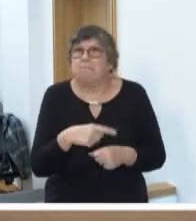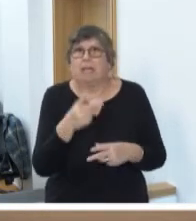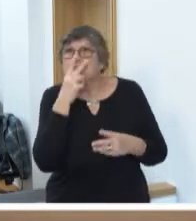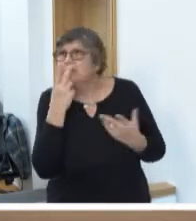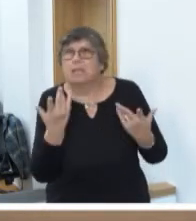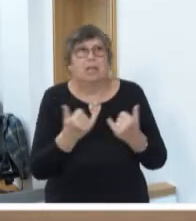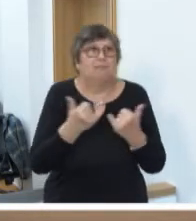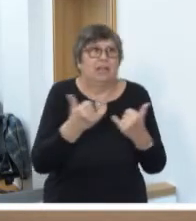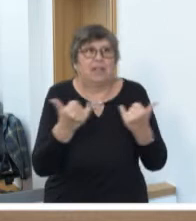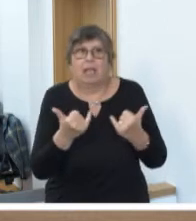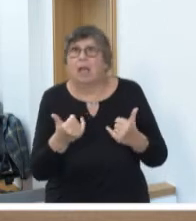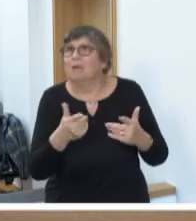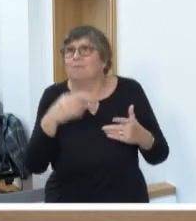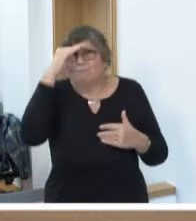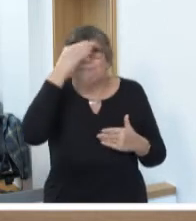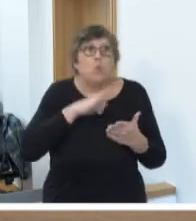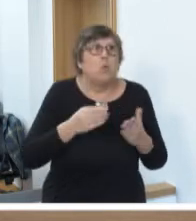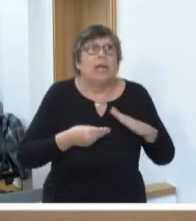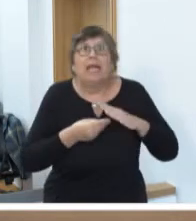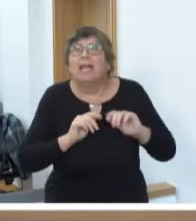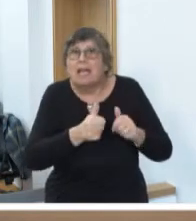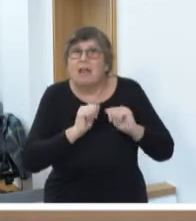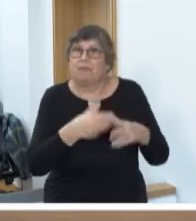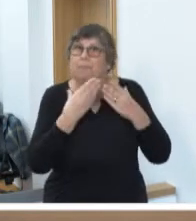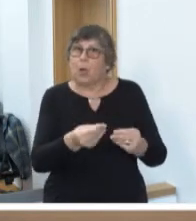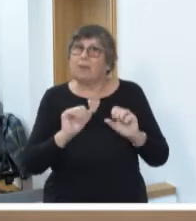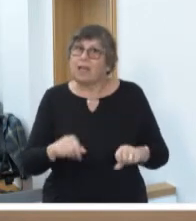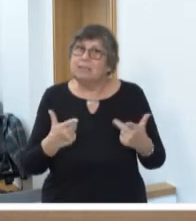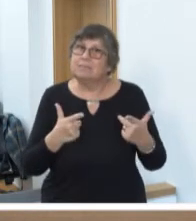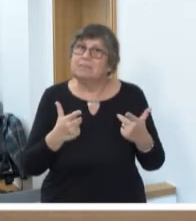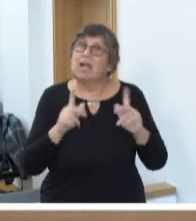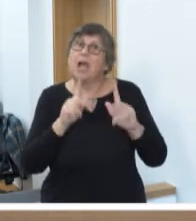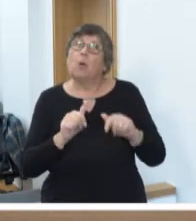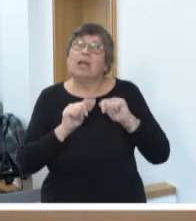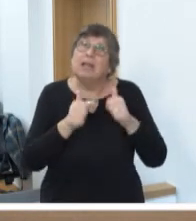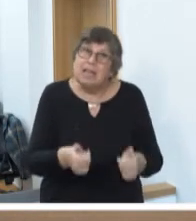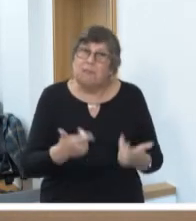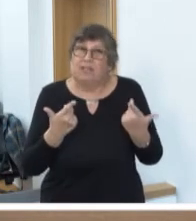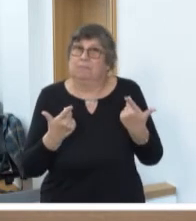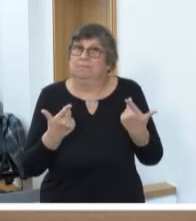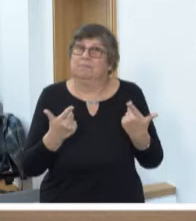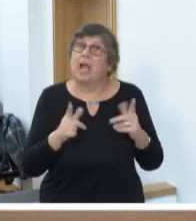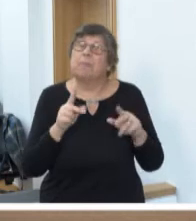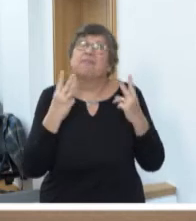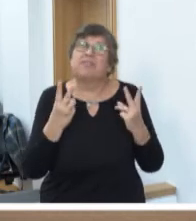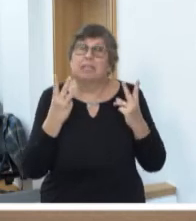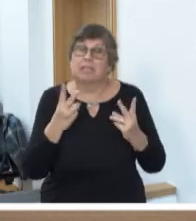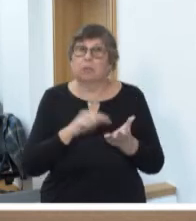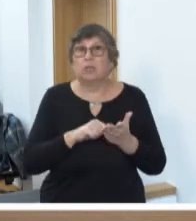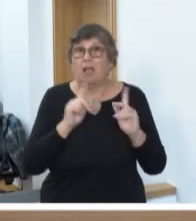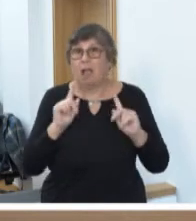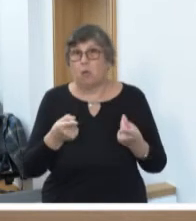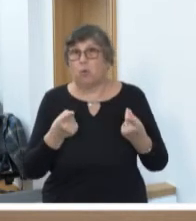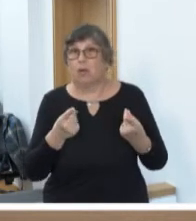Anlaufstelle frühzeitige Unterstützung und auch Hilfe zu bieten. Ein wichtiges Anliegen ist aber auch, durch